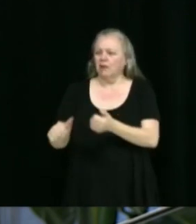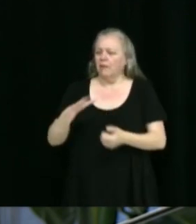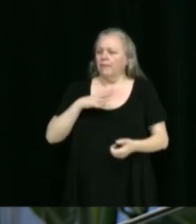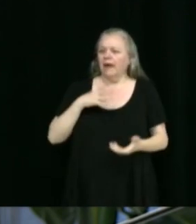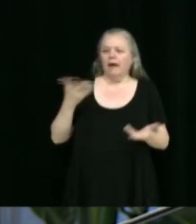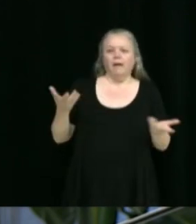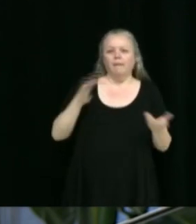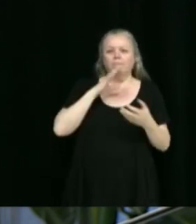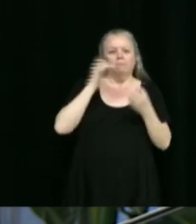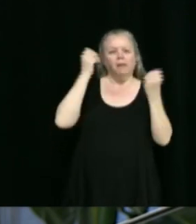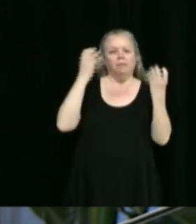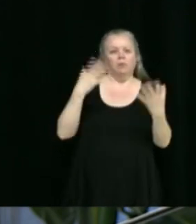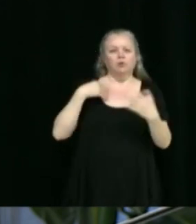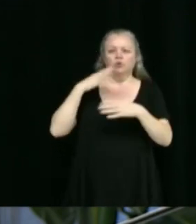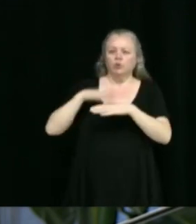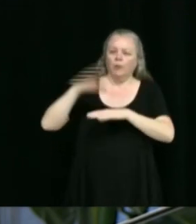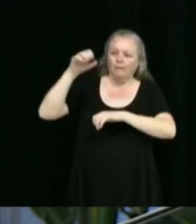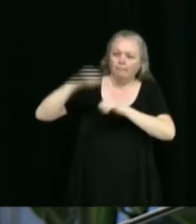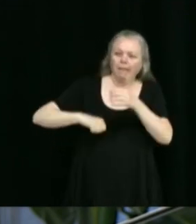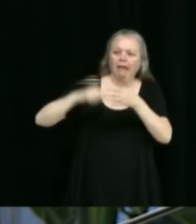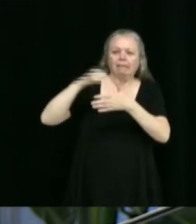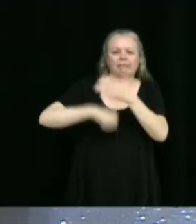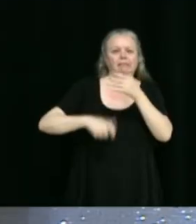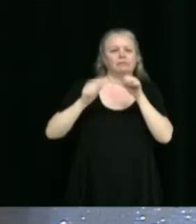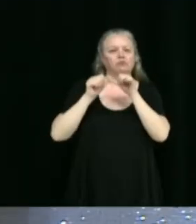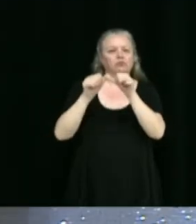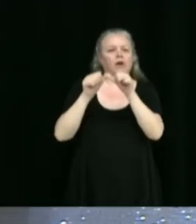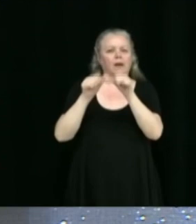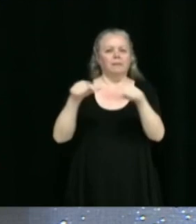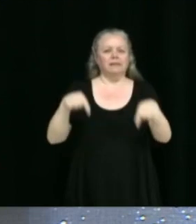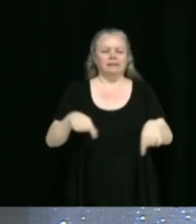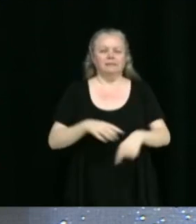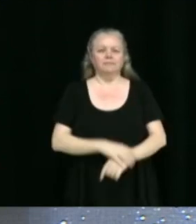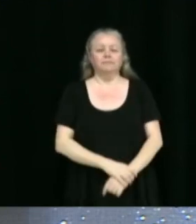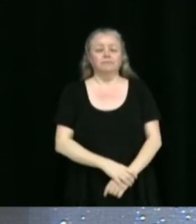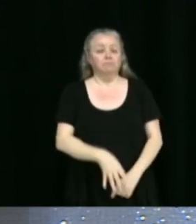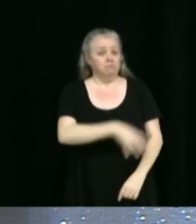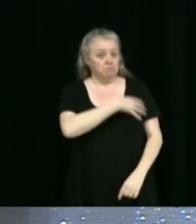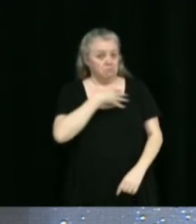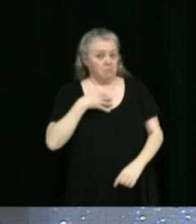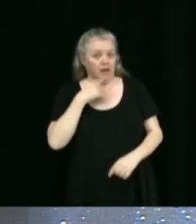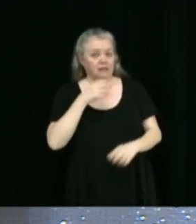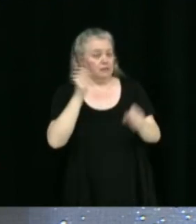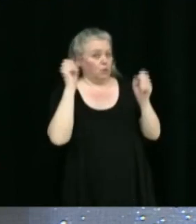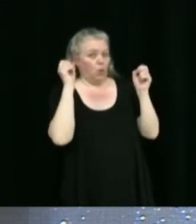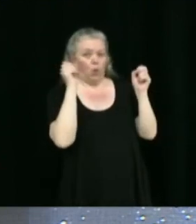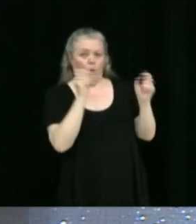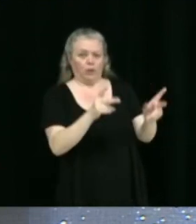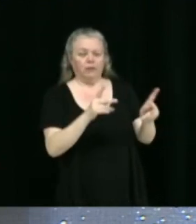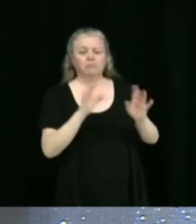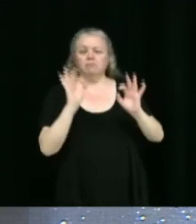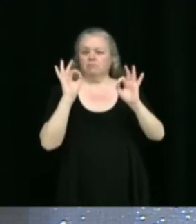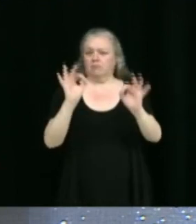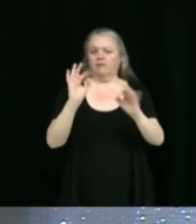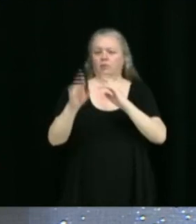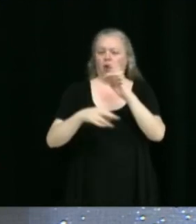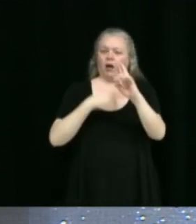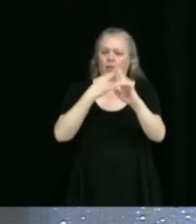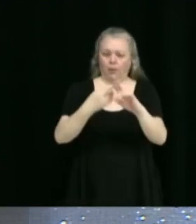de durabilité du développement de la Ville? Bon, d'accord. Je peux répondre. Tous les sujets portant sur